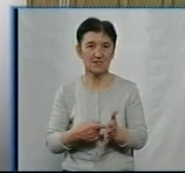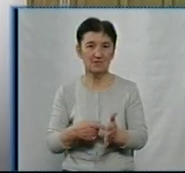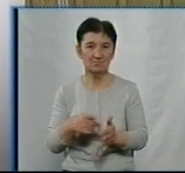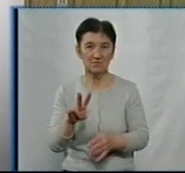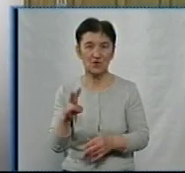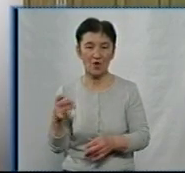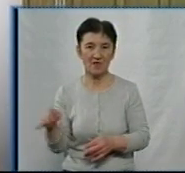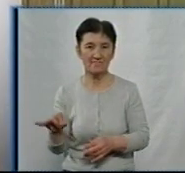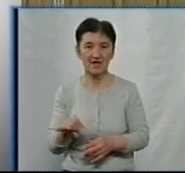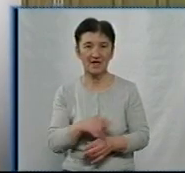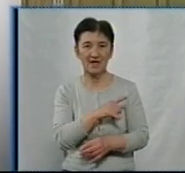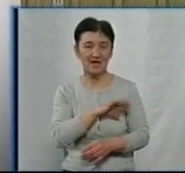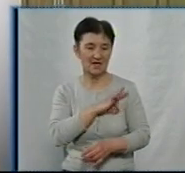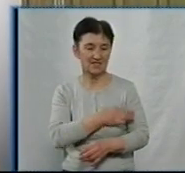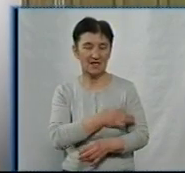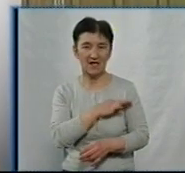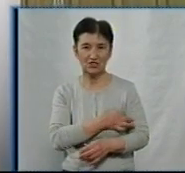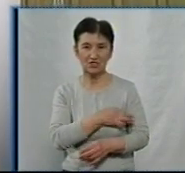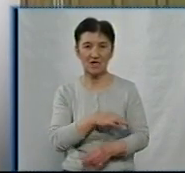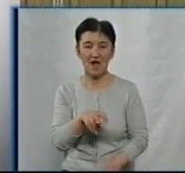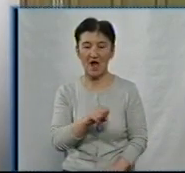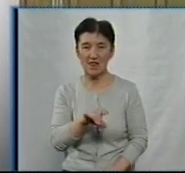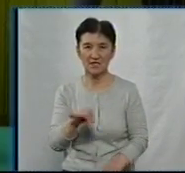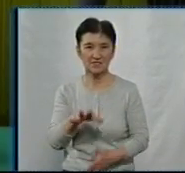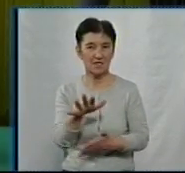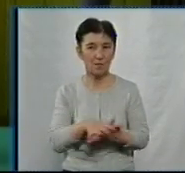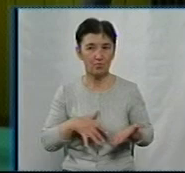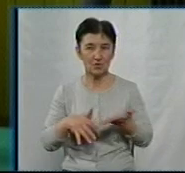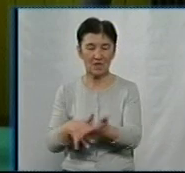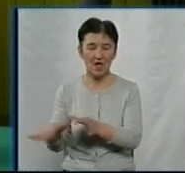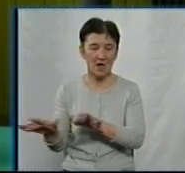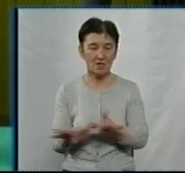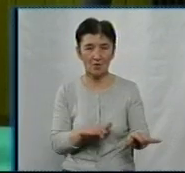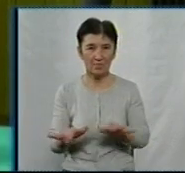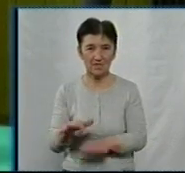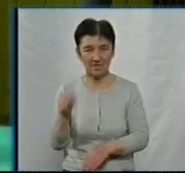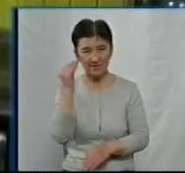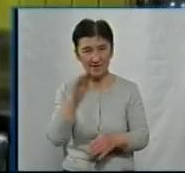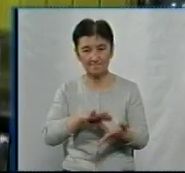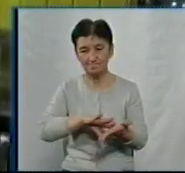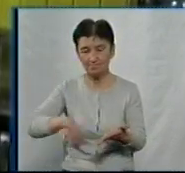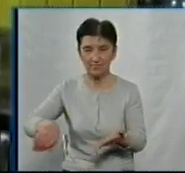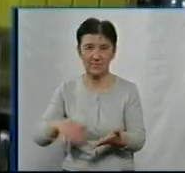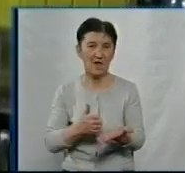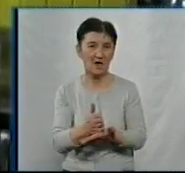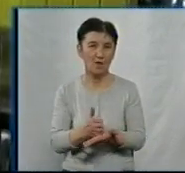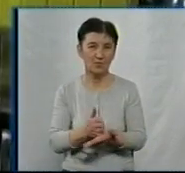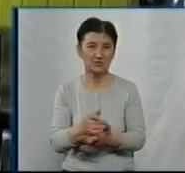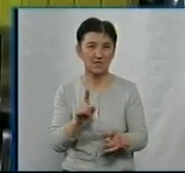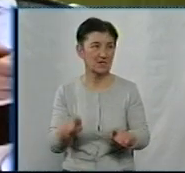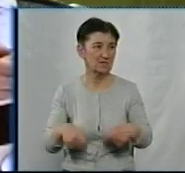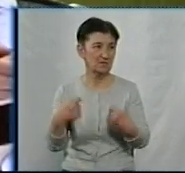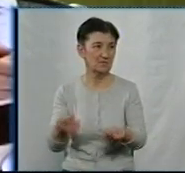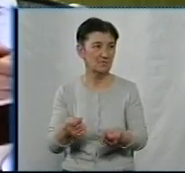Державного бюро розслідувань у Миколаєві Олександр Олесін подав до суду клопотання про відсторонення підозрюваного від посади та щодо обрання запобіжного